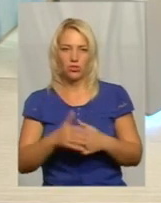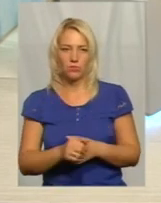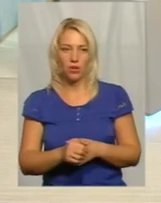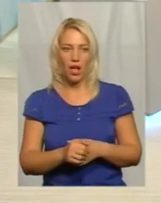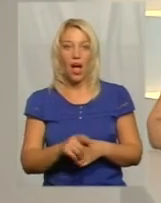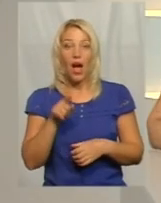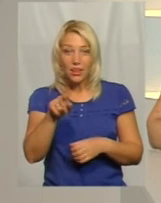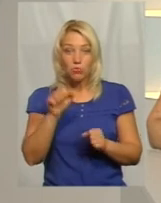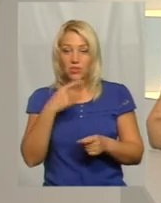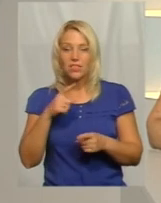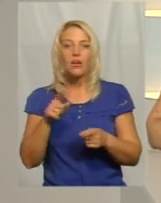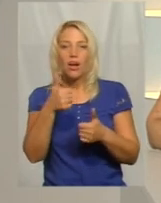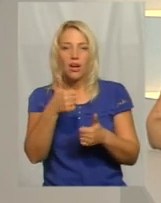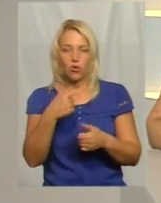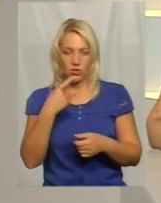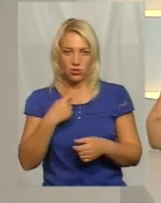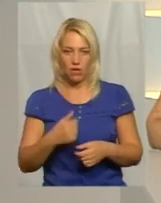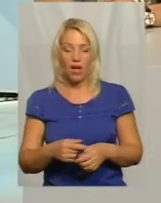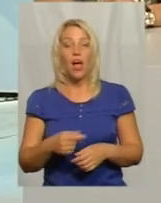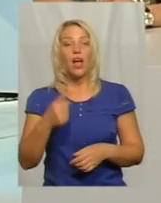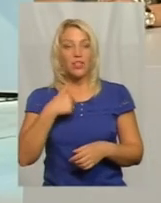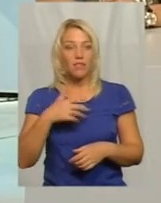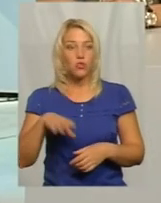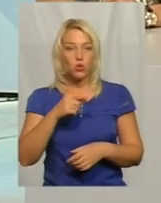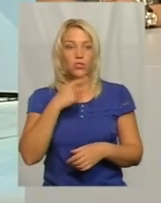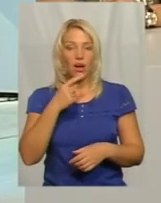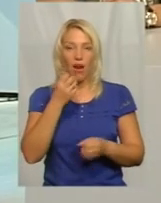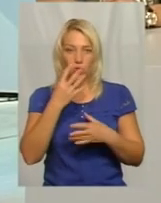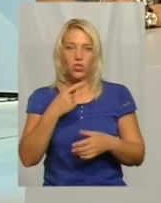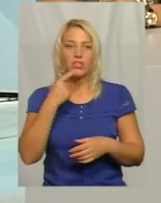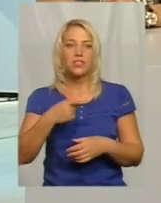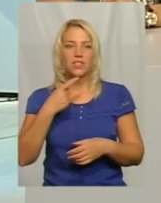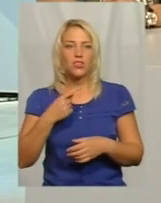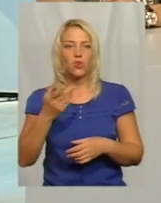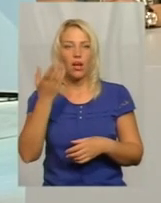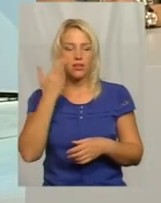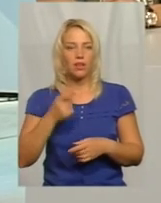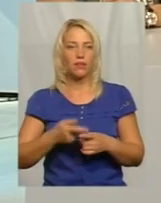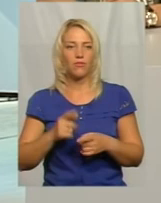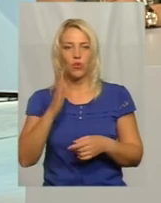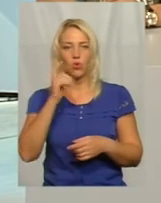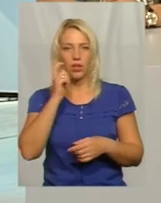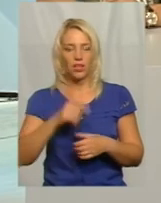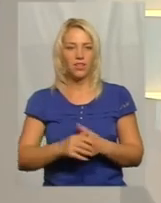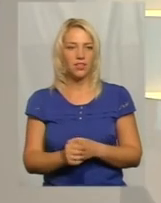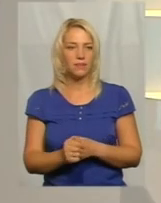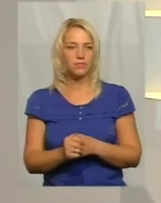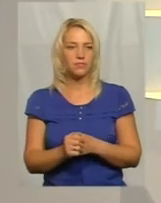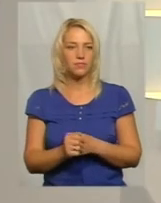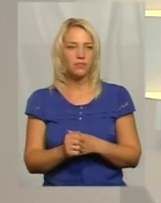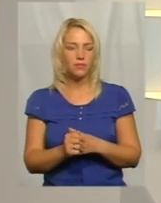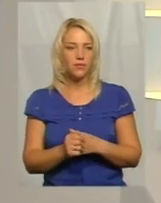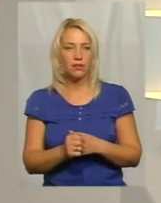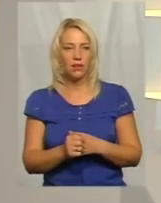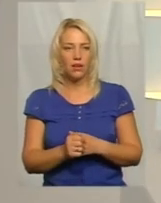скажу, коли в Україні, за славу Україні, будуть аплодювати. Ну і 30 секунд. До завершення, прошу, пан